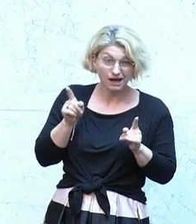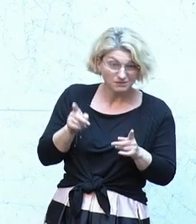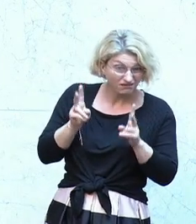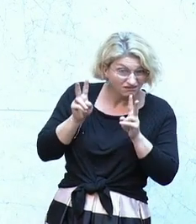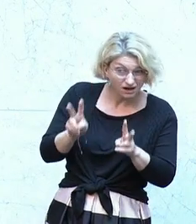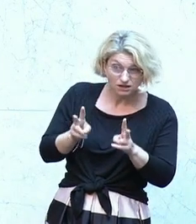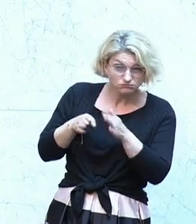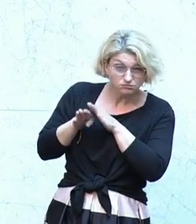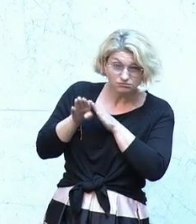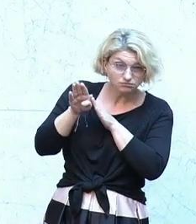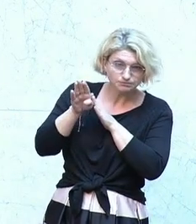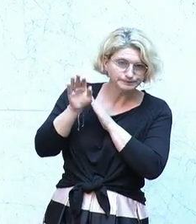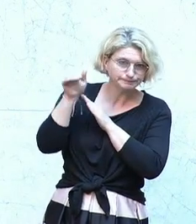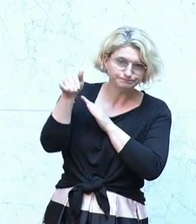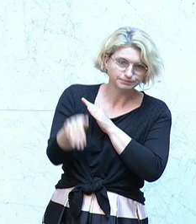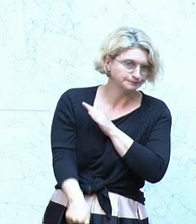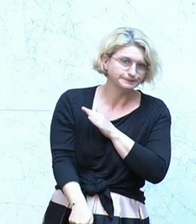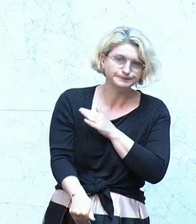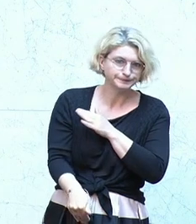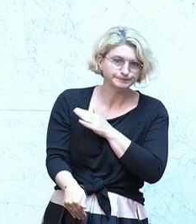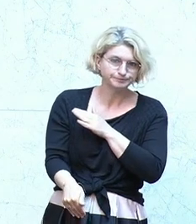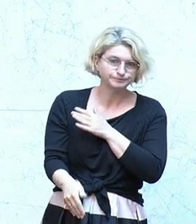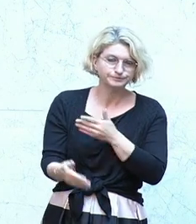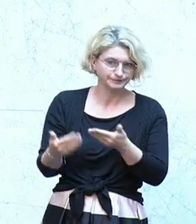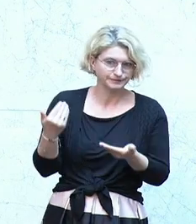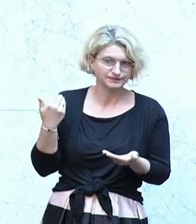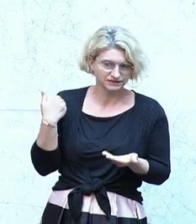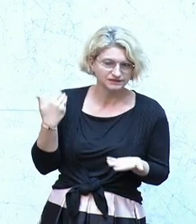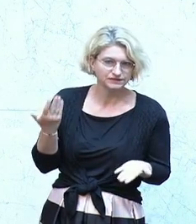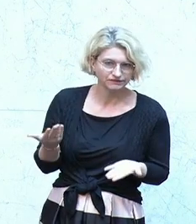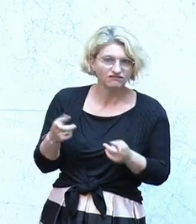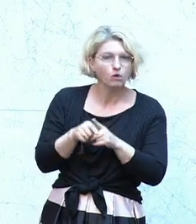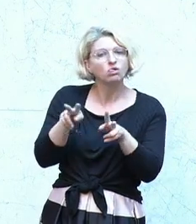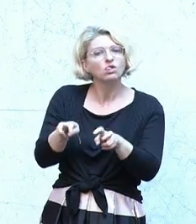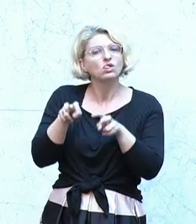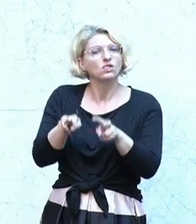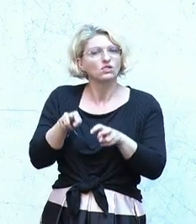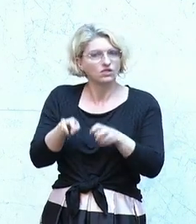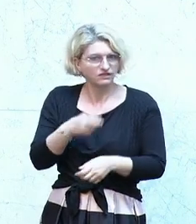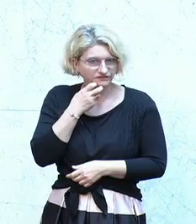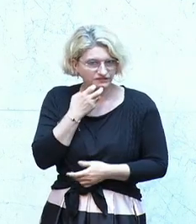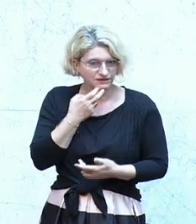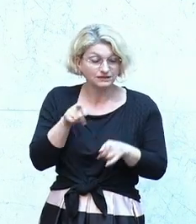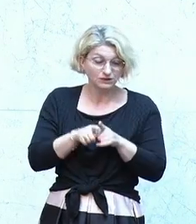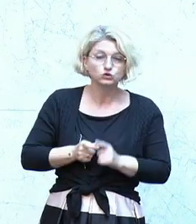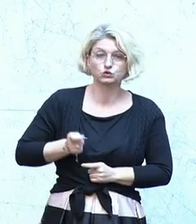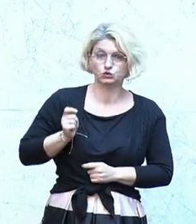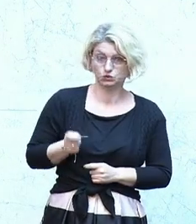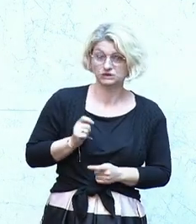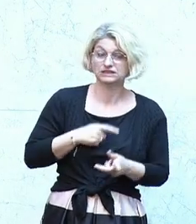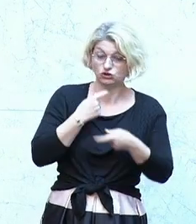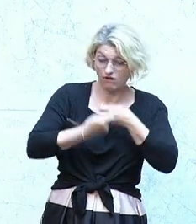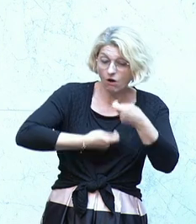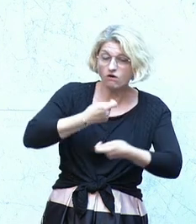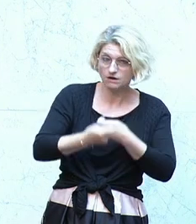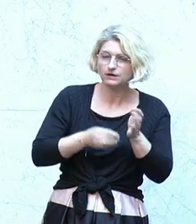tiefen Falls, in der Hauptrolle Hybris und Profitgier. Die juristische Aufarbeitung wird noch Jahre